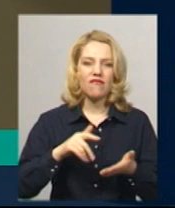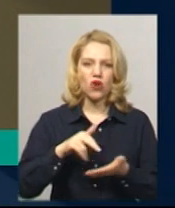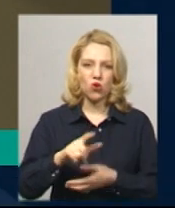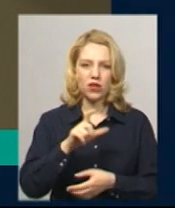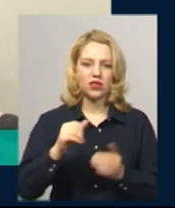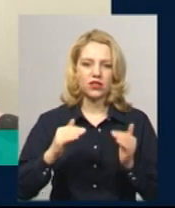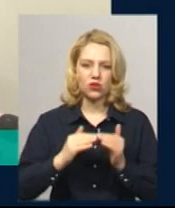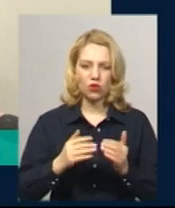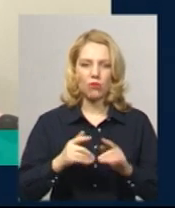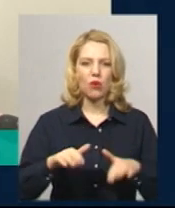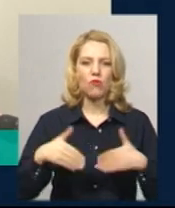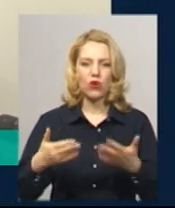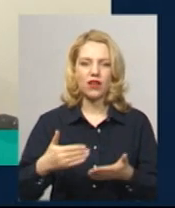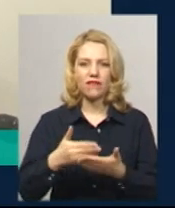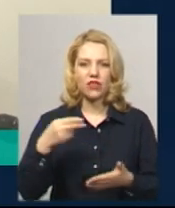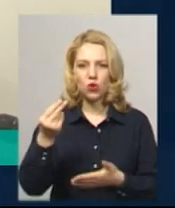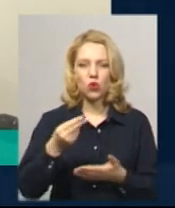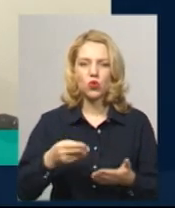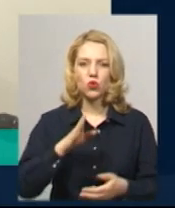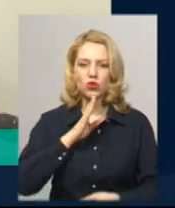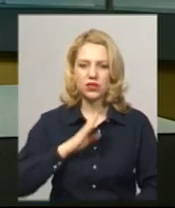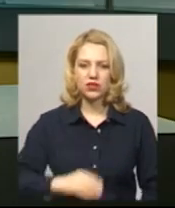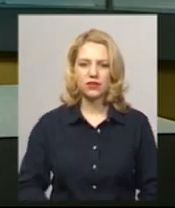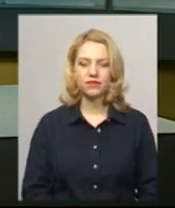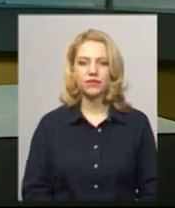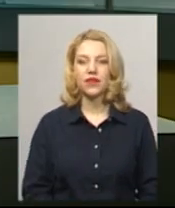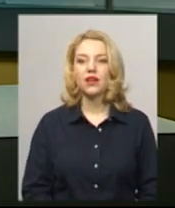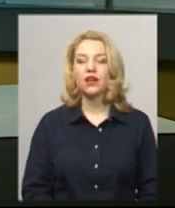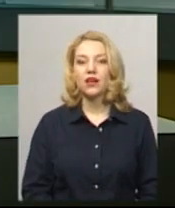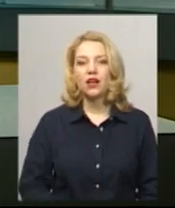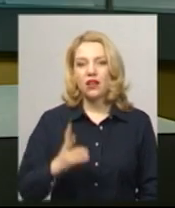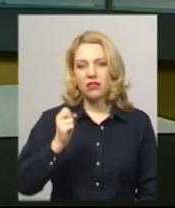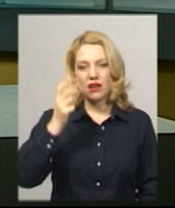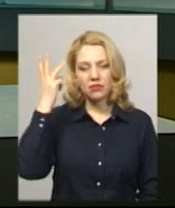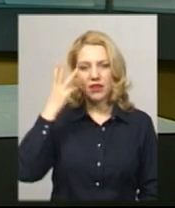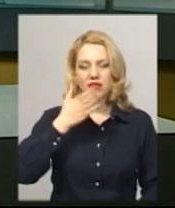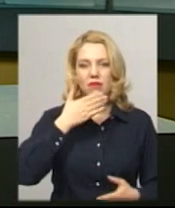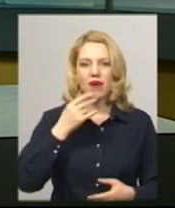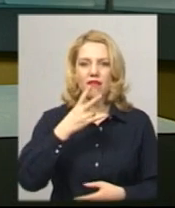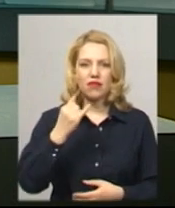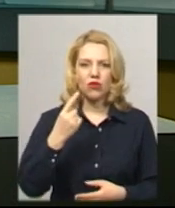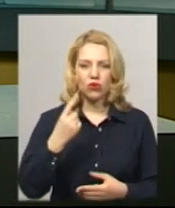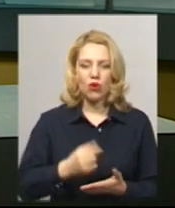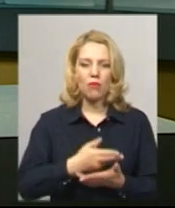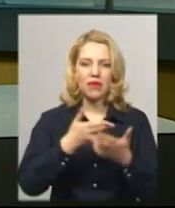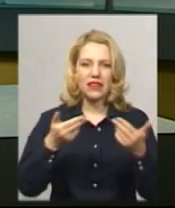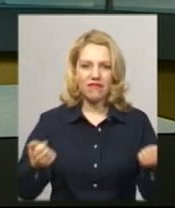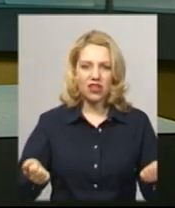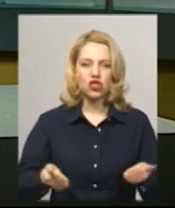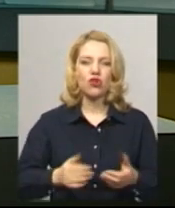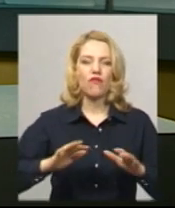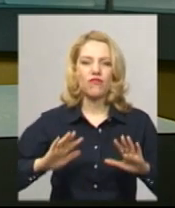порад від художниці-дизайнерки з Хмельницького. На Хмельниччині немає жодного підтвердженого випадку